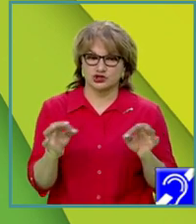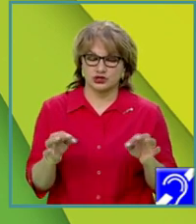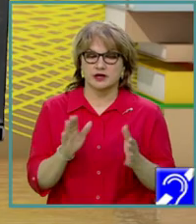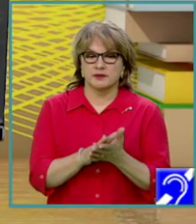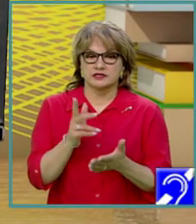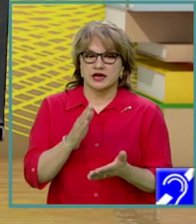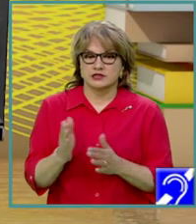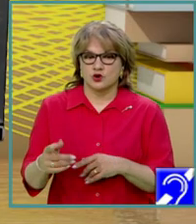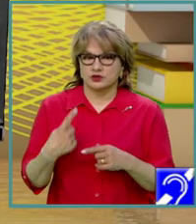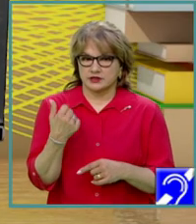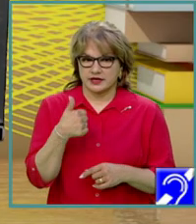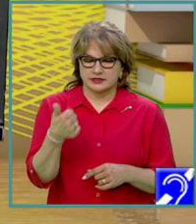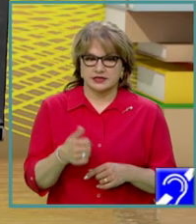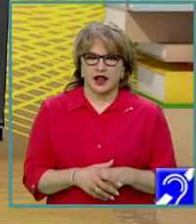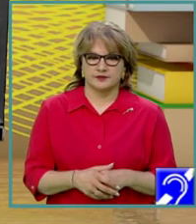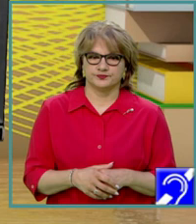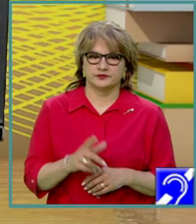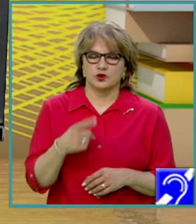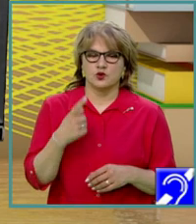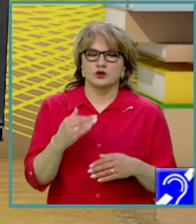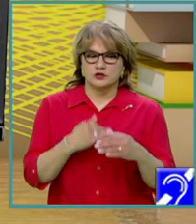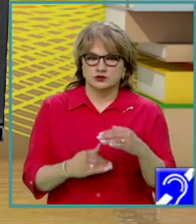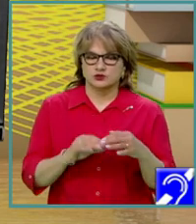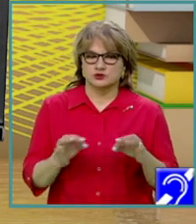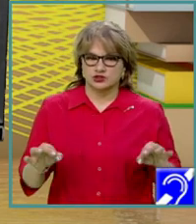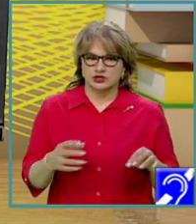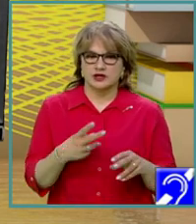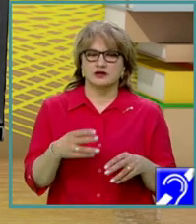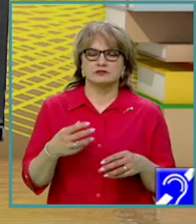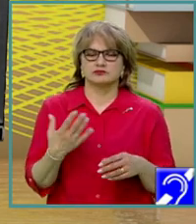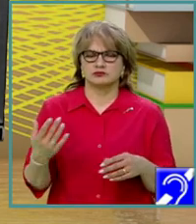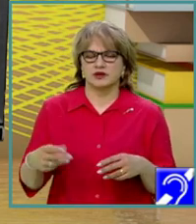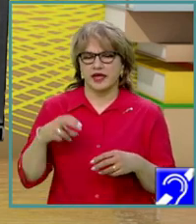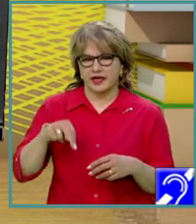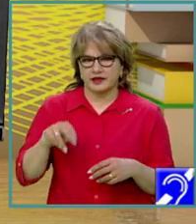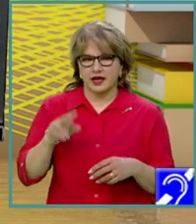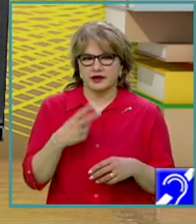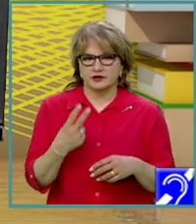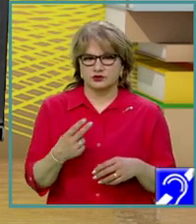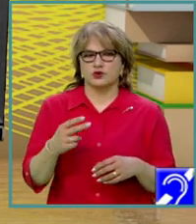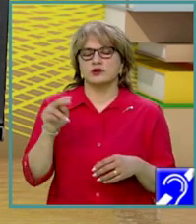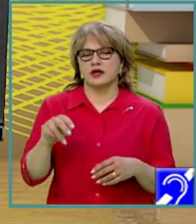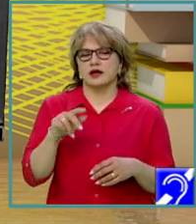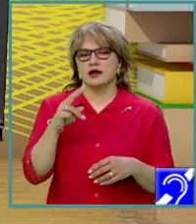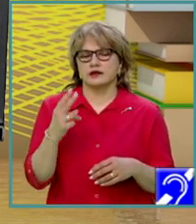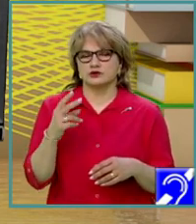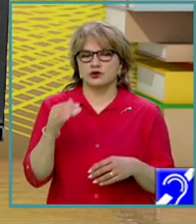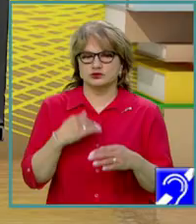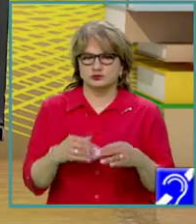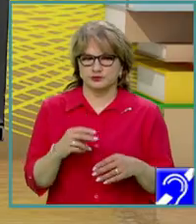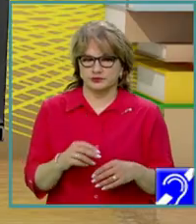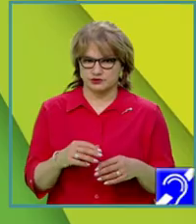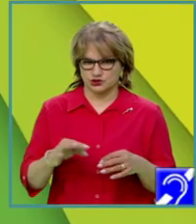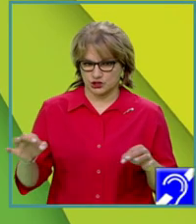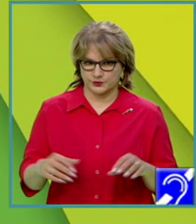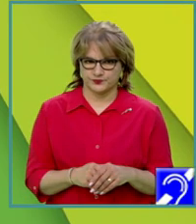inițială. Un subșir finit cu N elemente are 2 la puterea N subșiruri. O secvență de